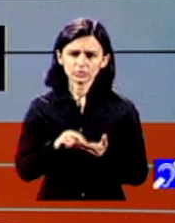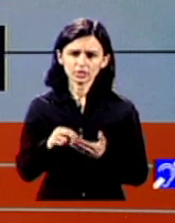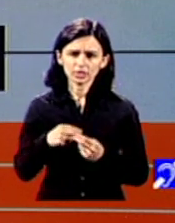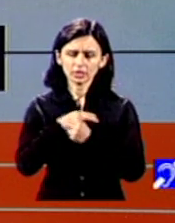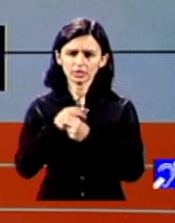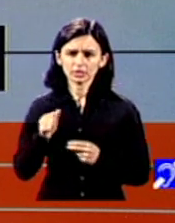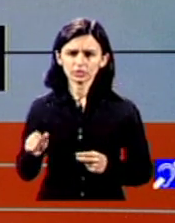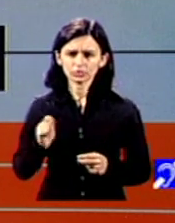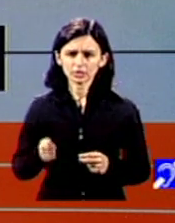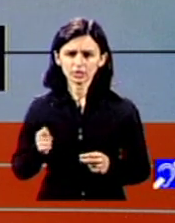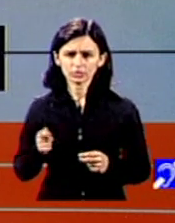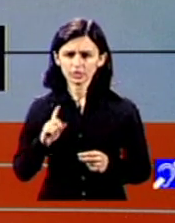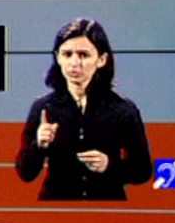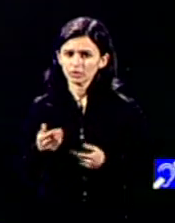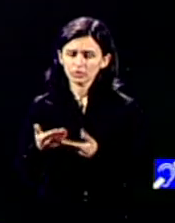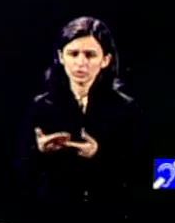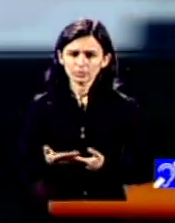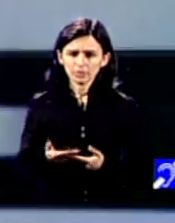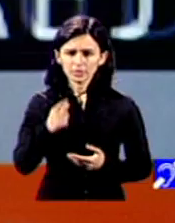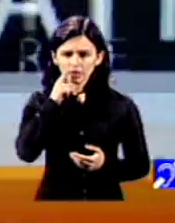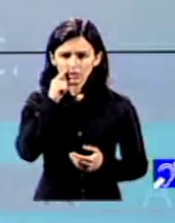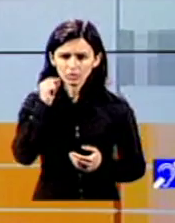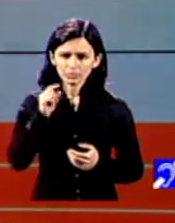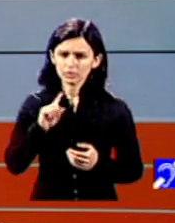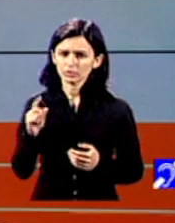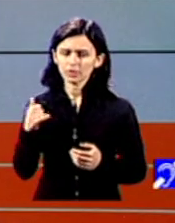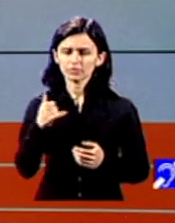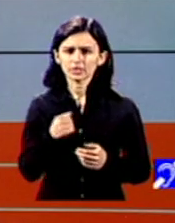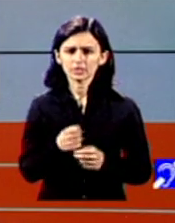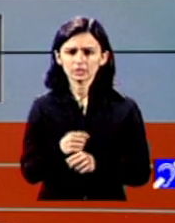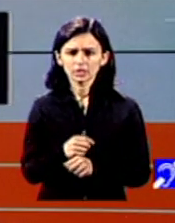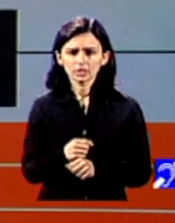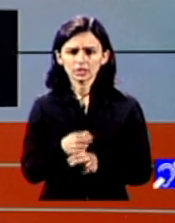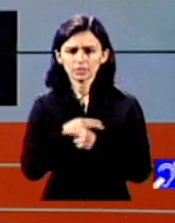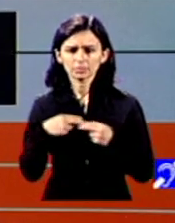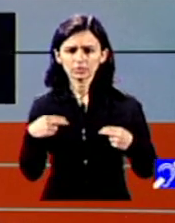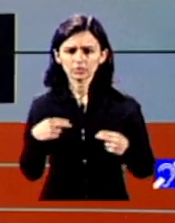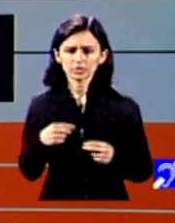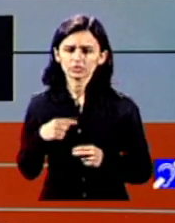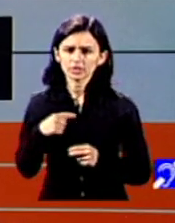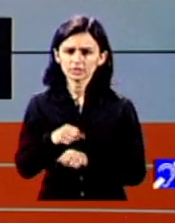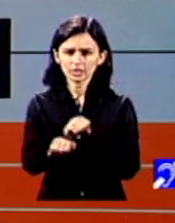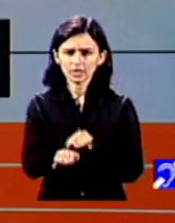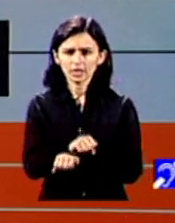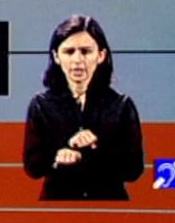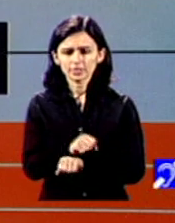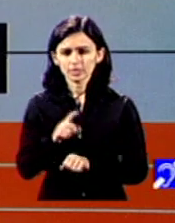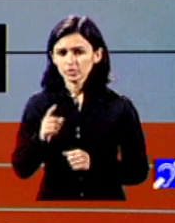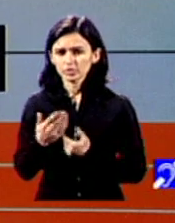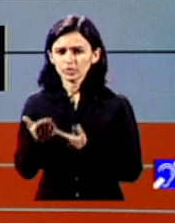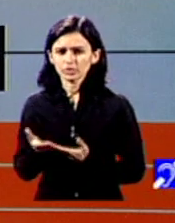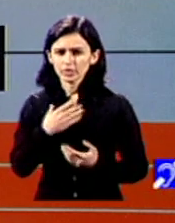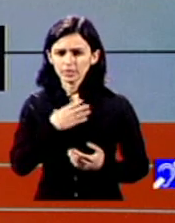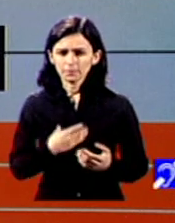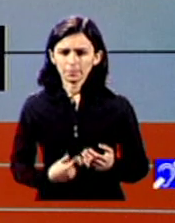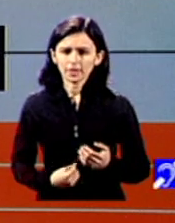nu au ajuns la el omul nu s-a prezentat în proces ajunge să fie condamnat cu închisoare nu i s-a oferit nici avocat din oficiu pentru că se consideră